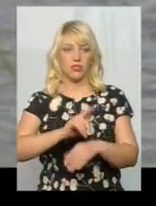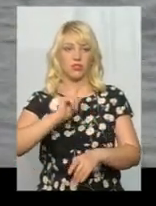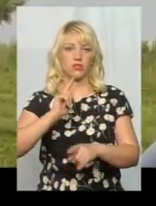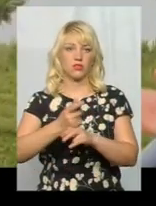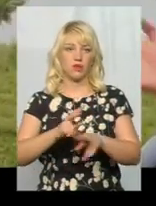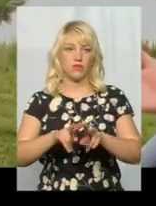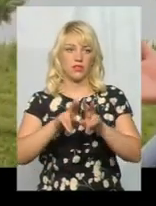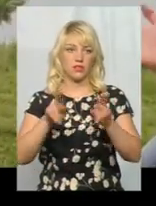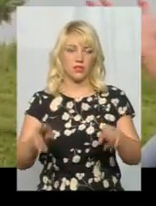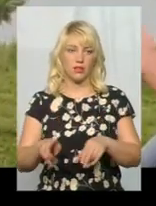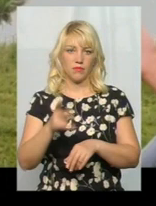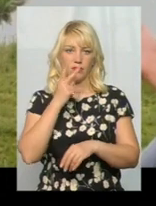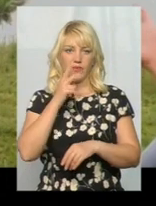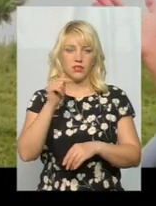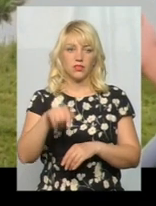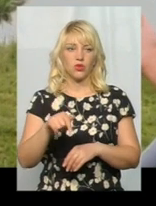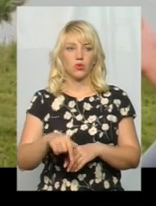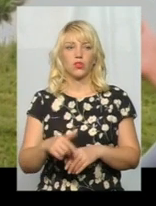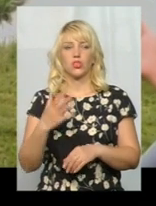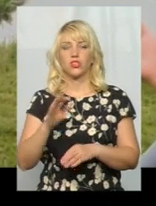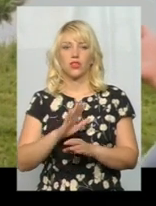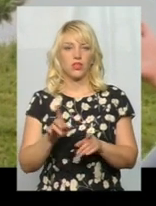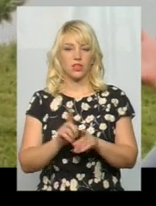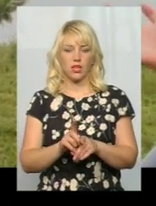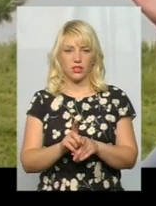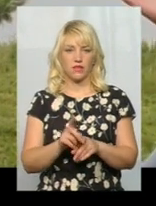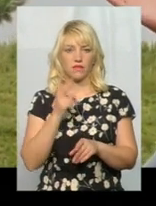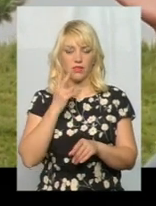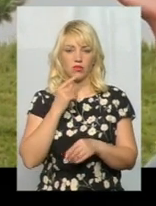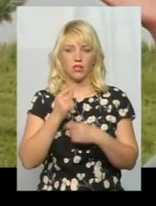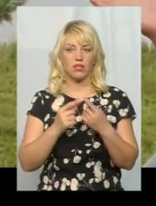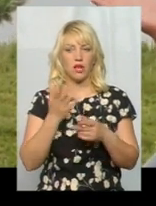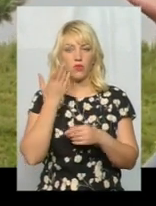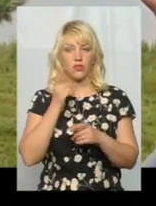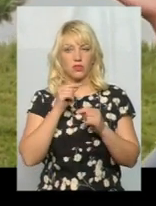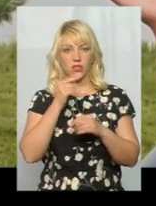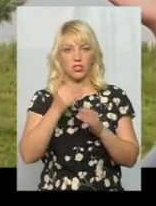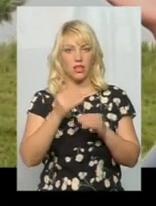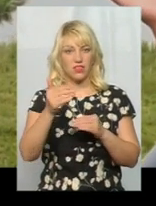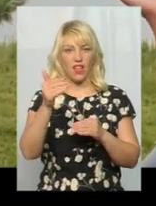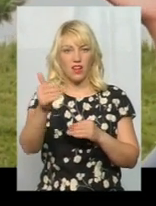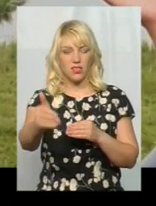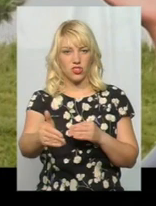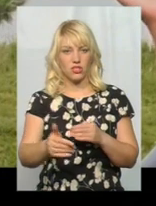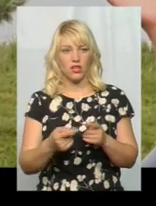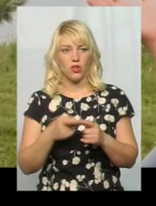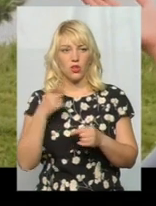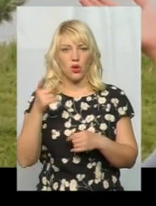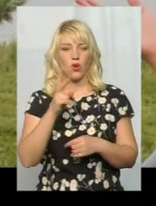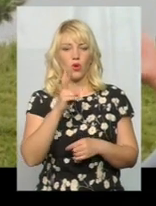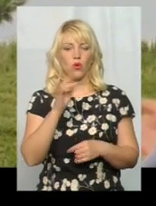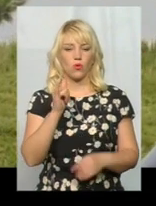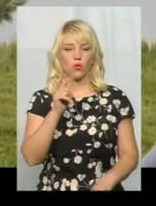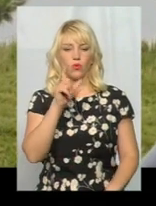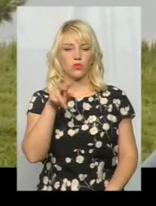те саме. Тут, дивишся, ще не так наслідки видно. А коли їдеш туди далі, особливо до Кузьминського, де є